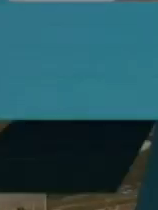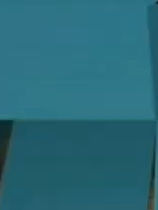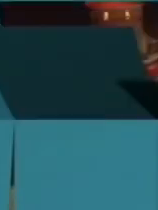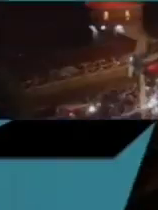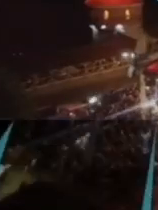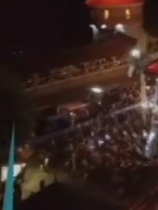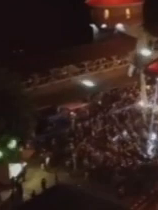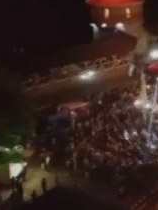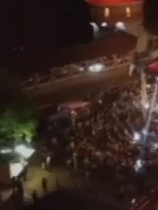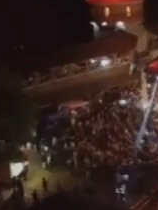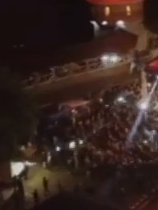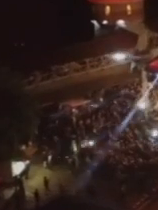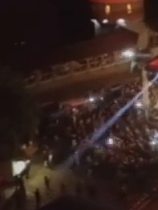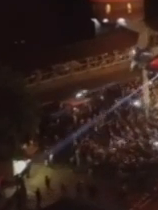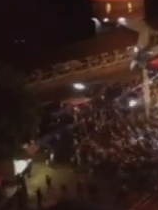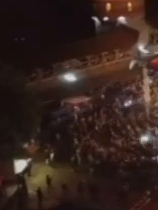«Поділля Центр»